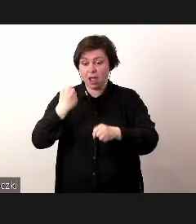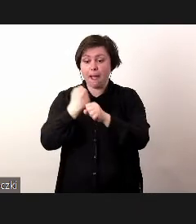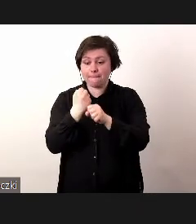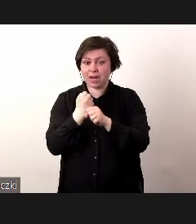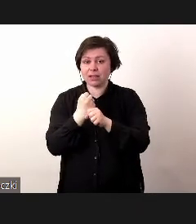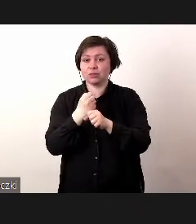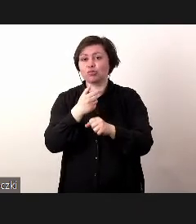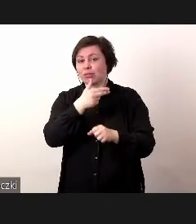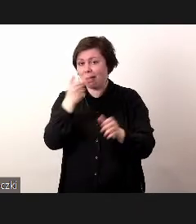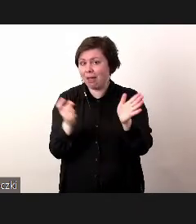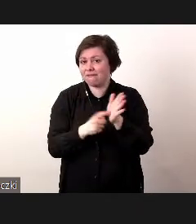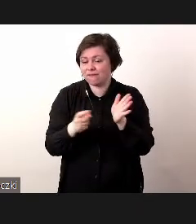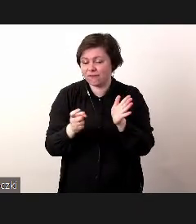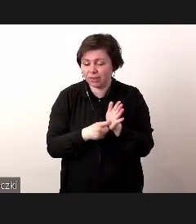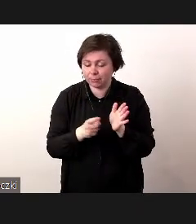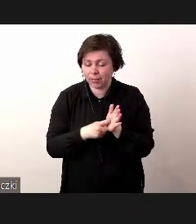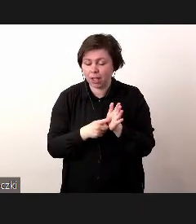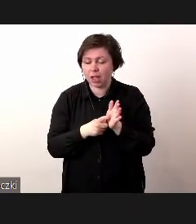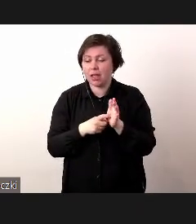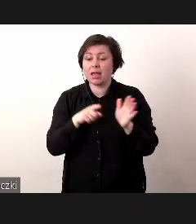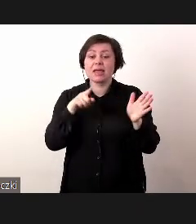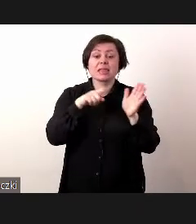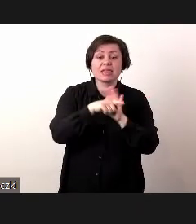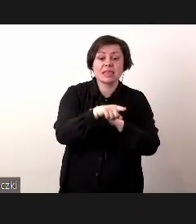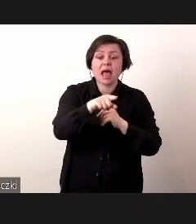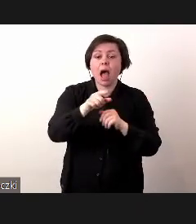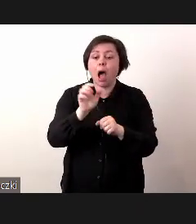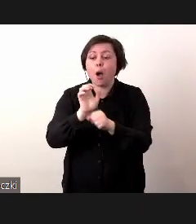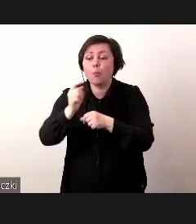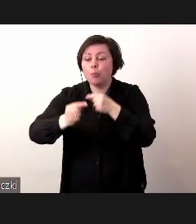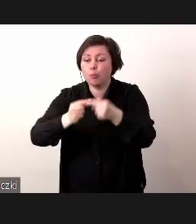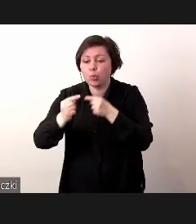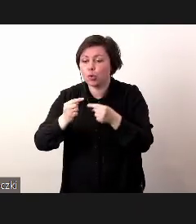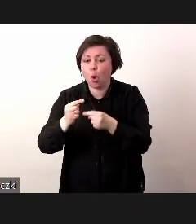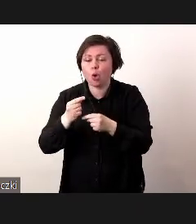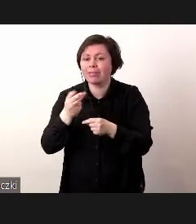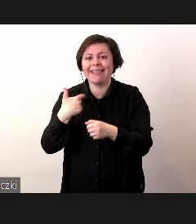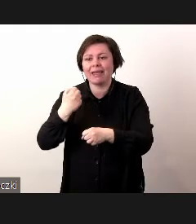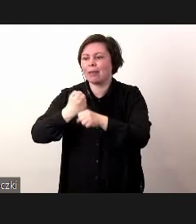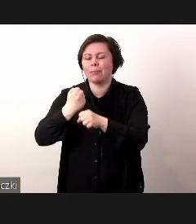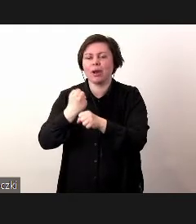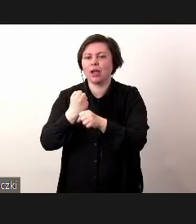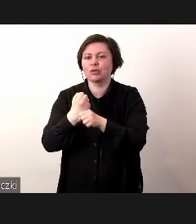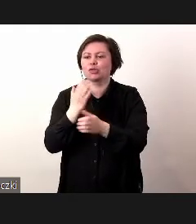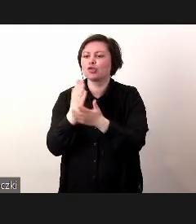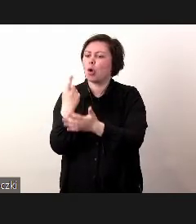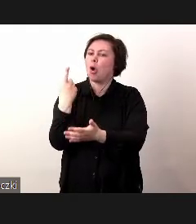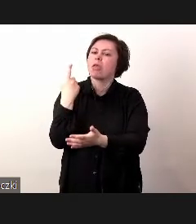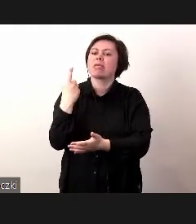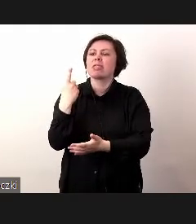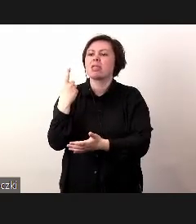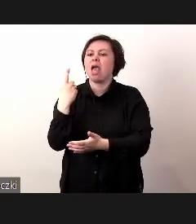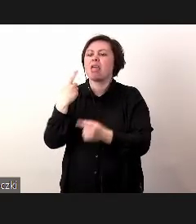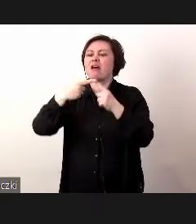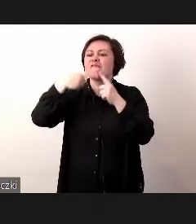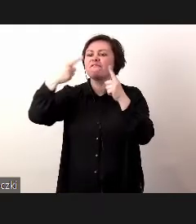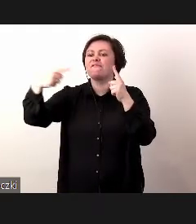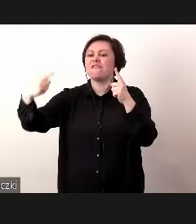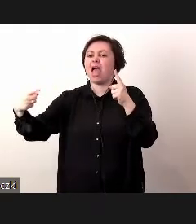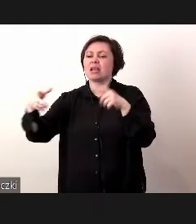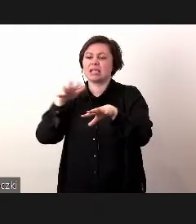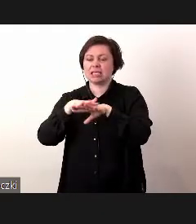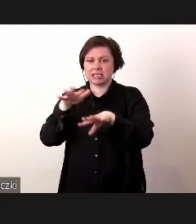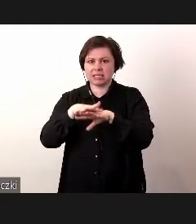nad wymaganiami dla produktu, to nie pracujemy nad jedną wersją takiego